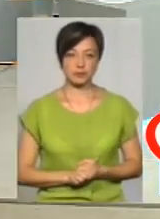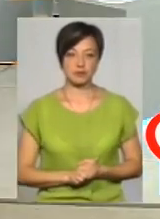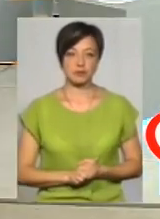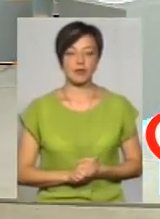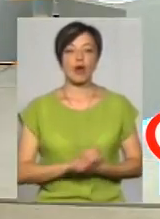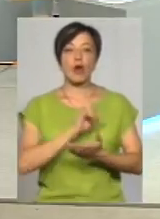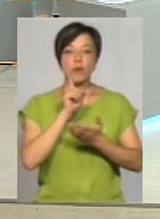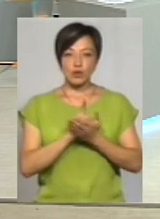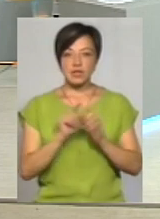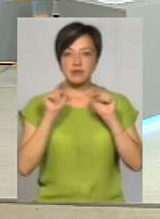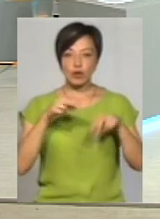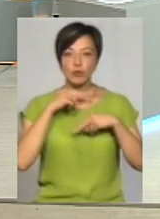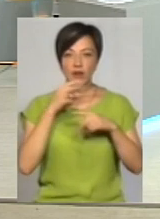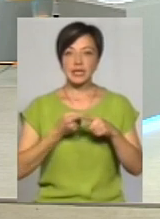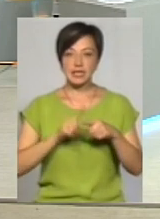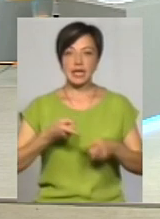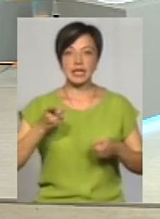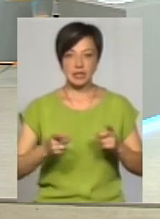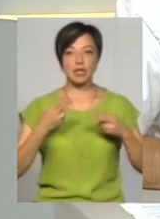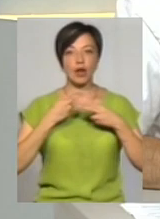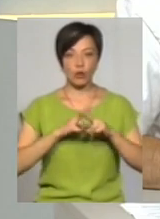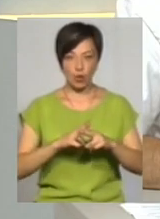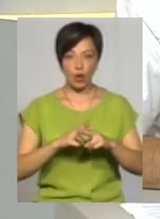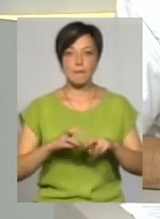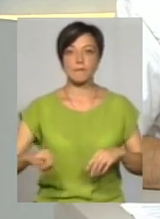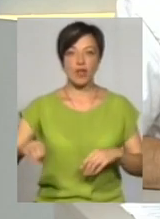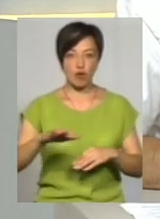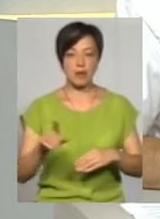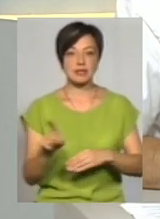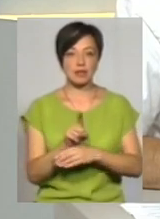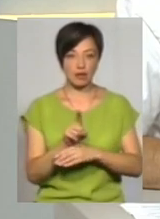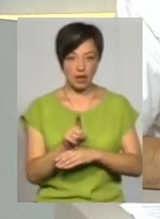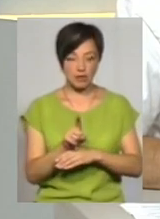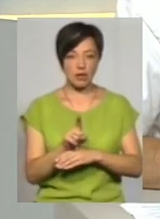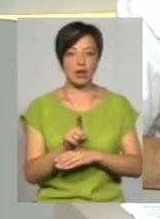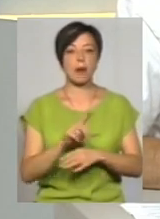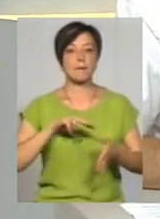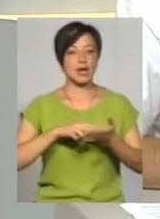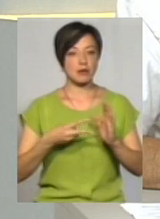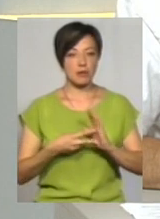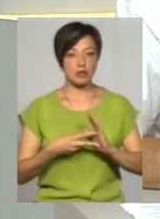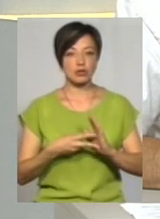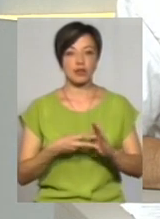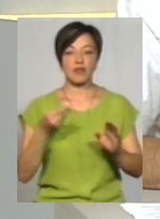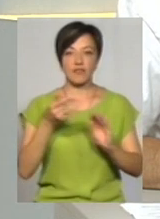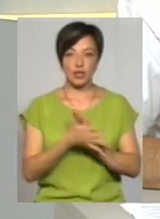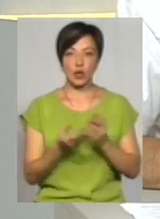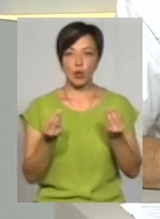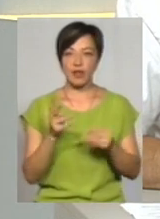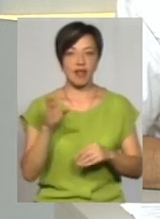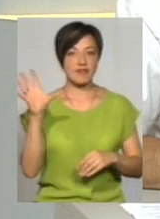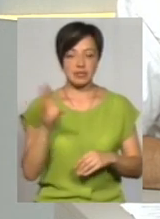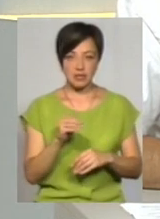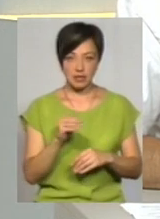Обов'язково ми звернемо увагу на це. Дійсно, технології проходять по європейських стандартах. Передбачено, так як витрачені кошти не всі.